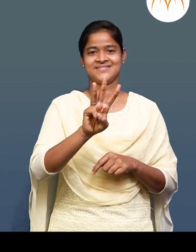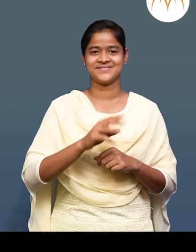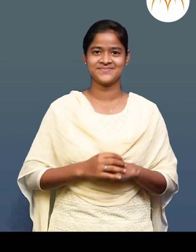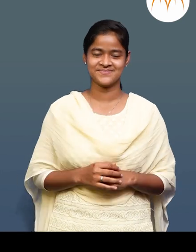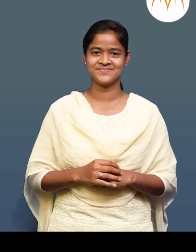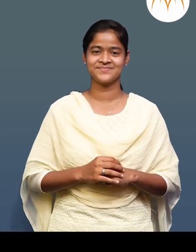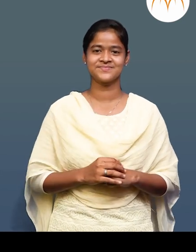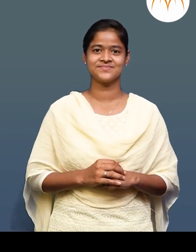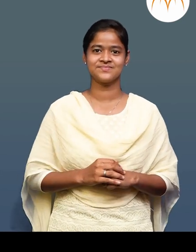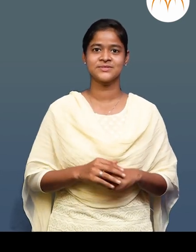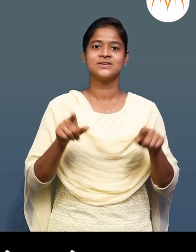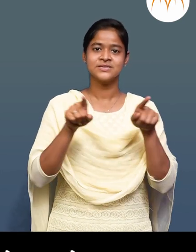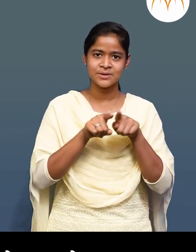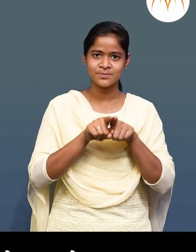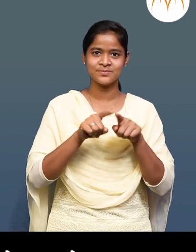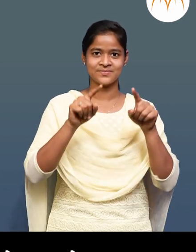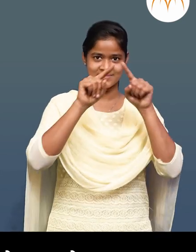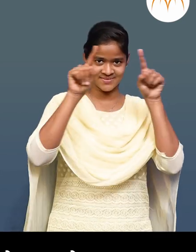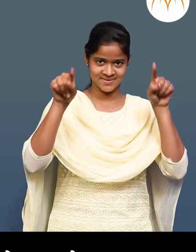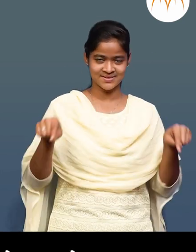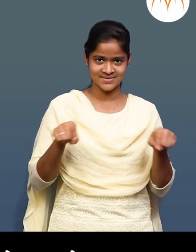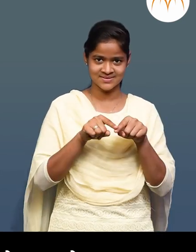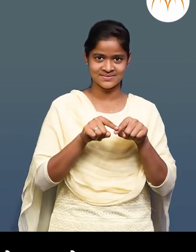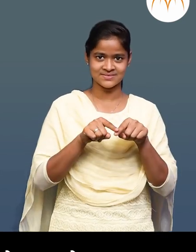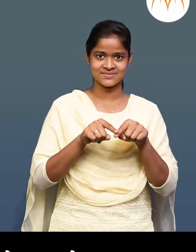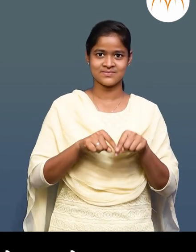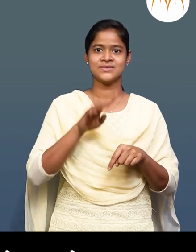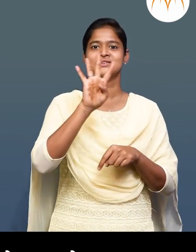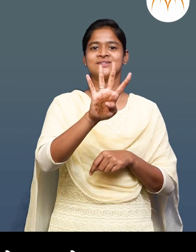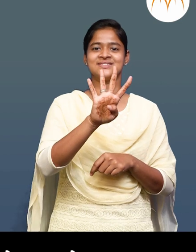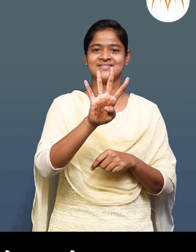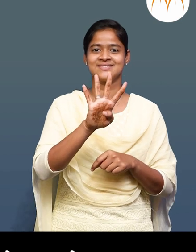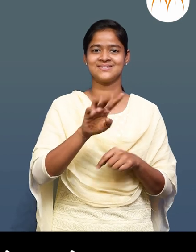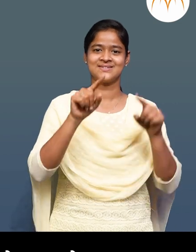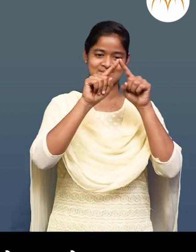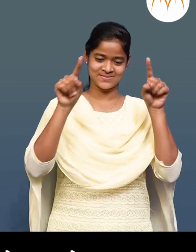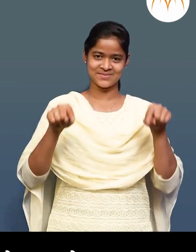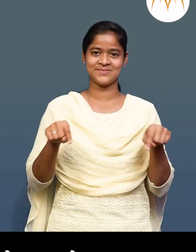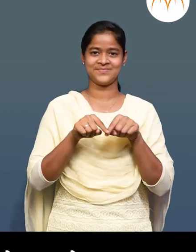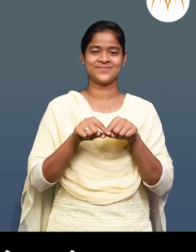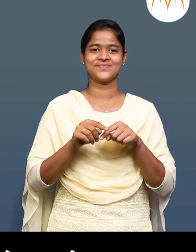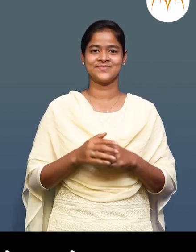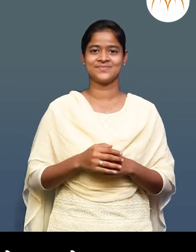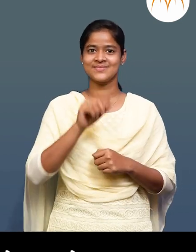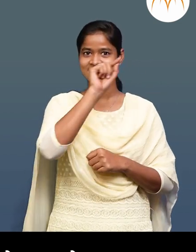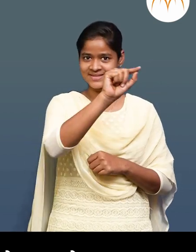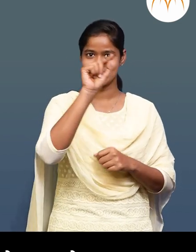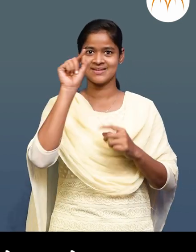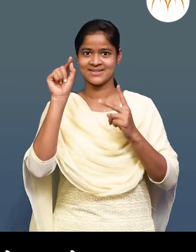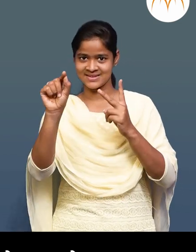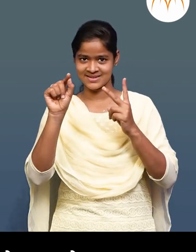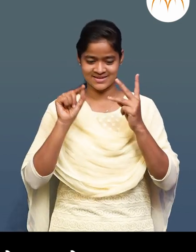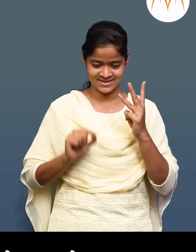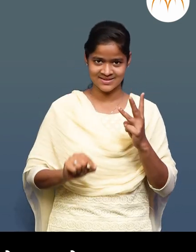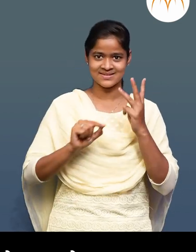कोन आस्ताद चवकोन आकुरुती चवकोन आला चार बाजू मनजेच चार रेशा